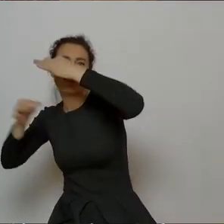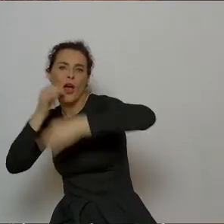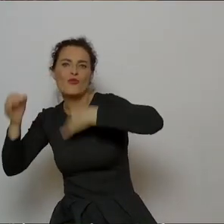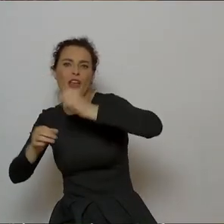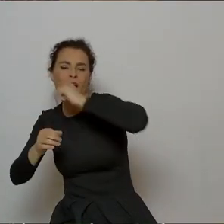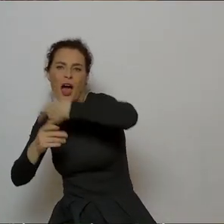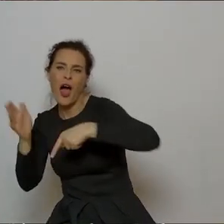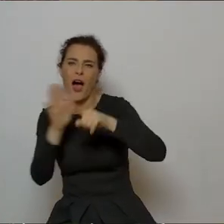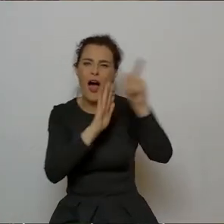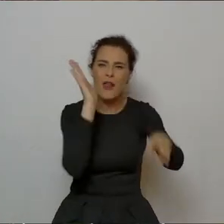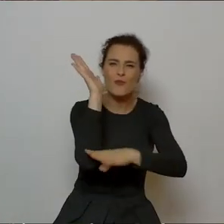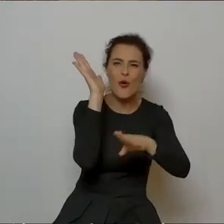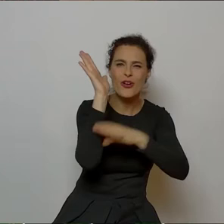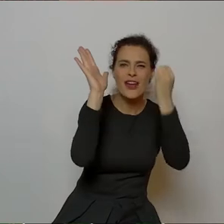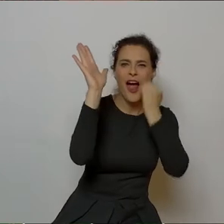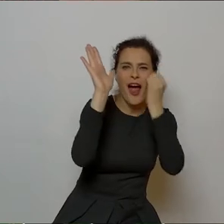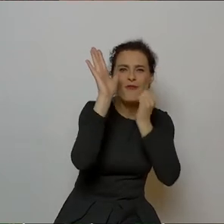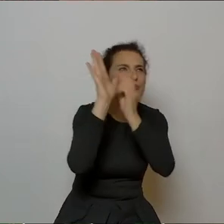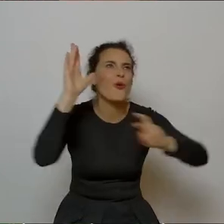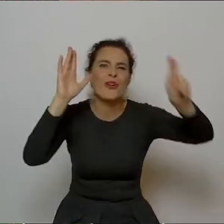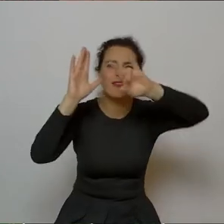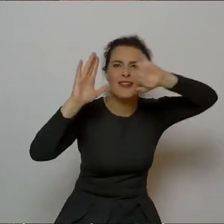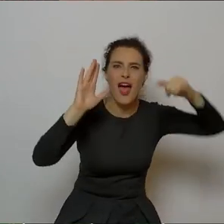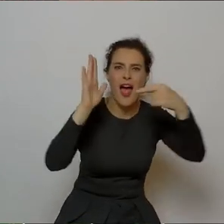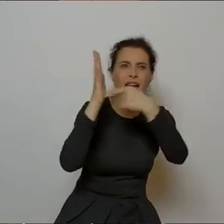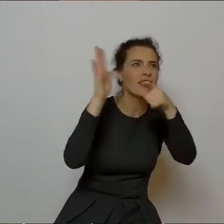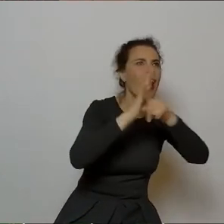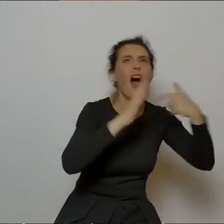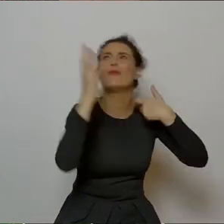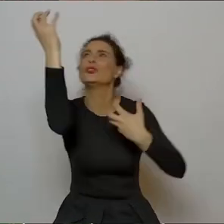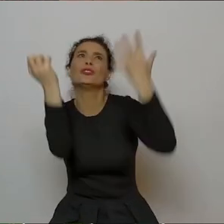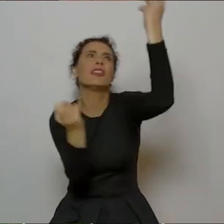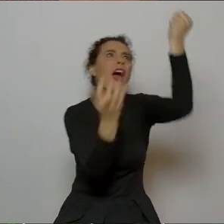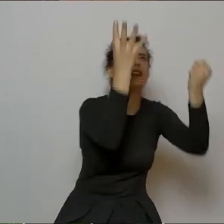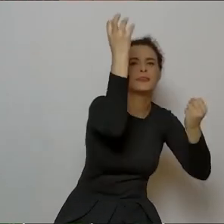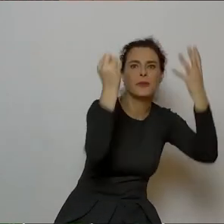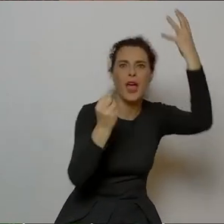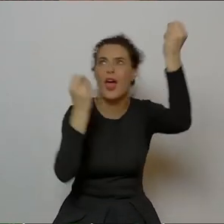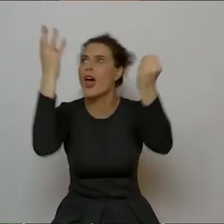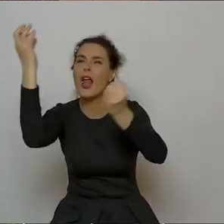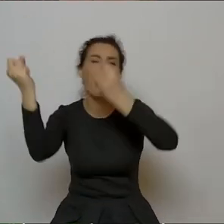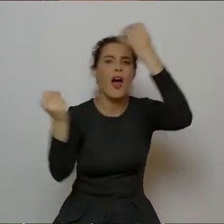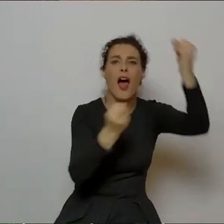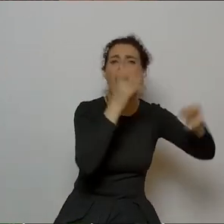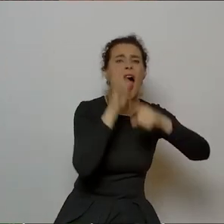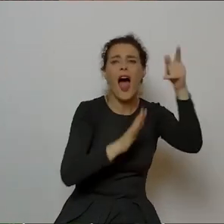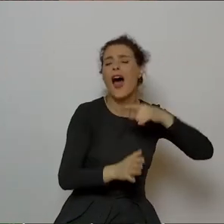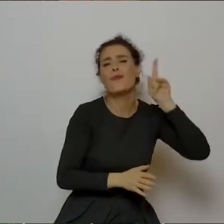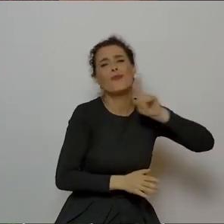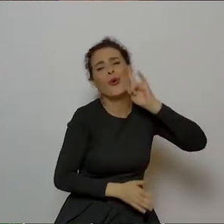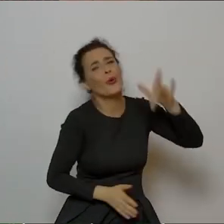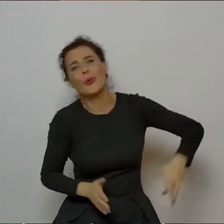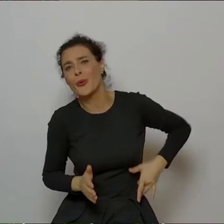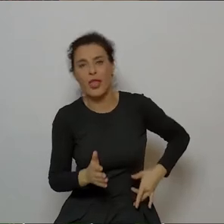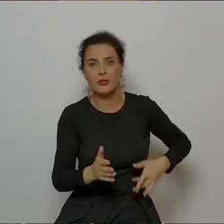jabłoń rajską z owocami, albo żeby kto nazrywał prócz błękitnych, albo królewica. I